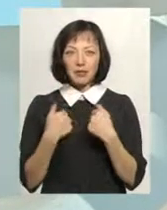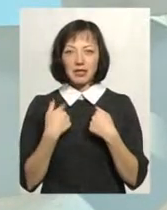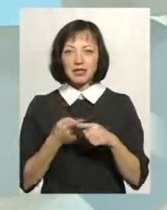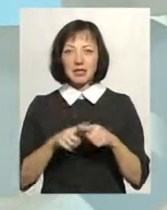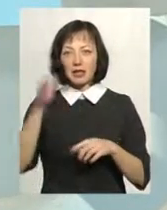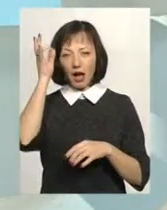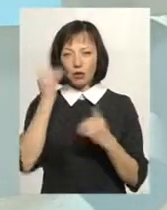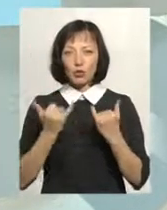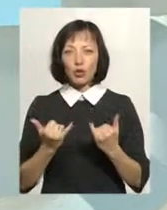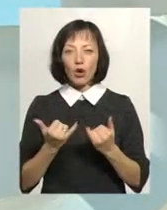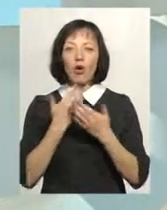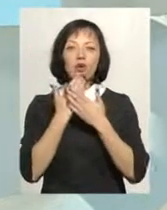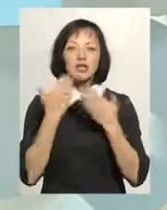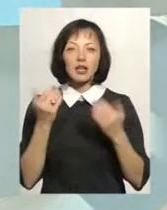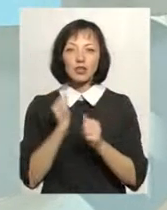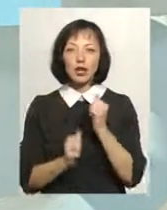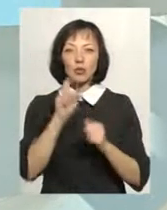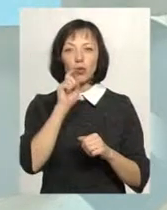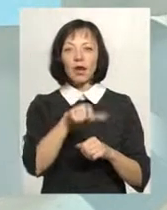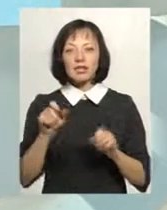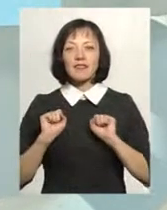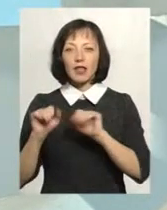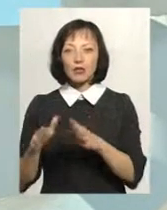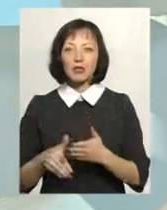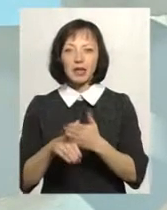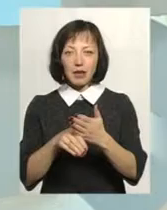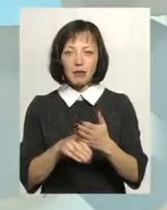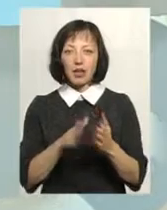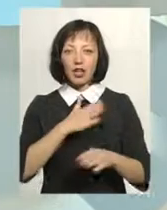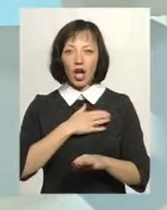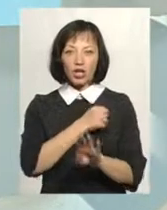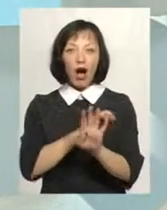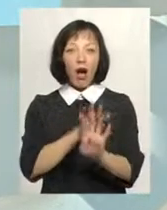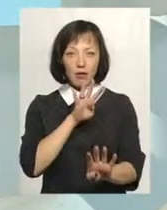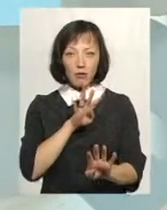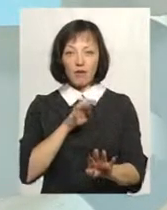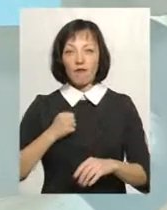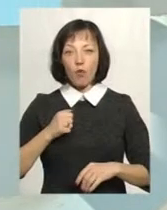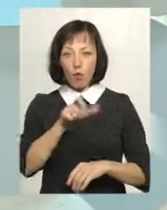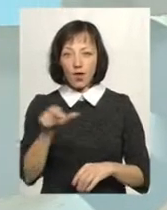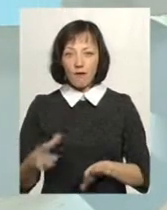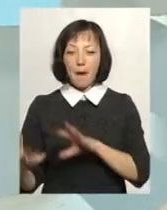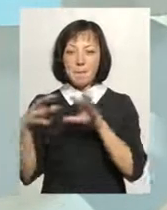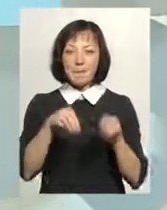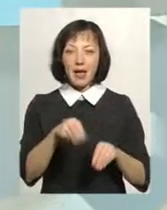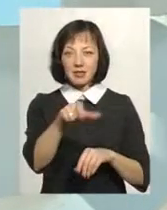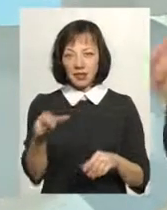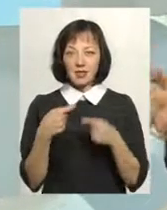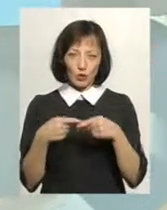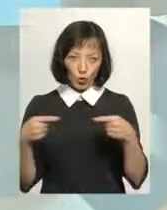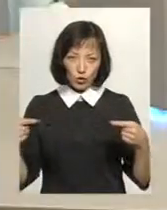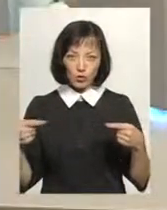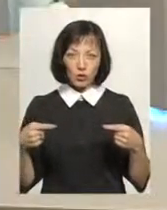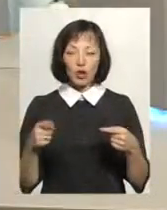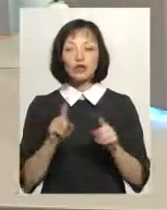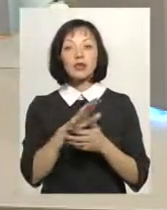нагадую, як сьогодні останні, часто українці віддають, щоб підтримати наших солдатів, воїнів, переселенців, тощо. Що